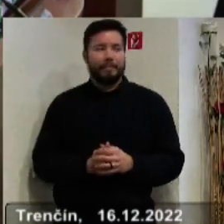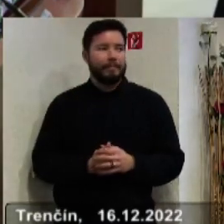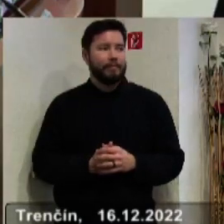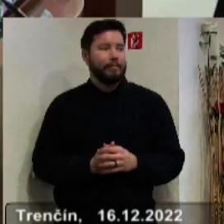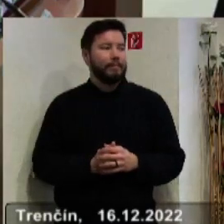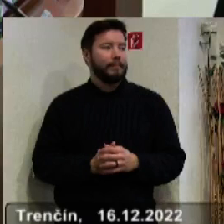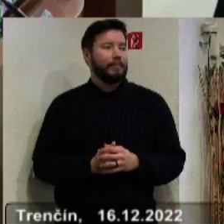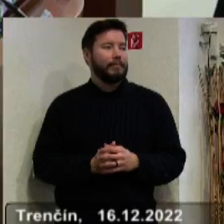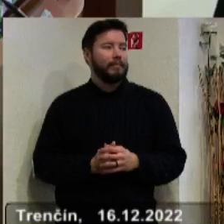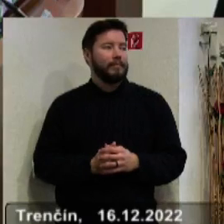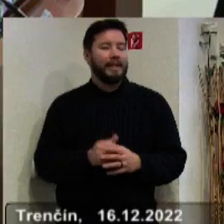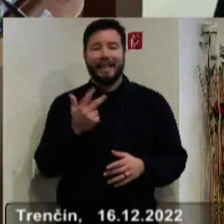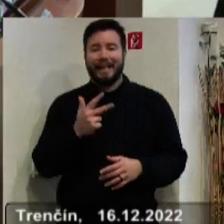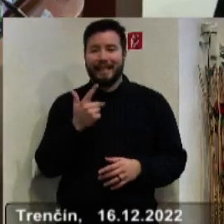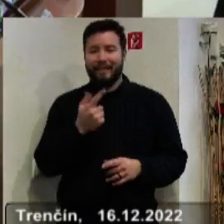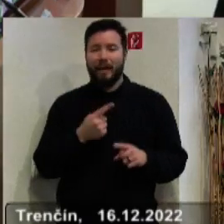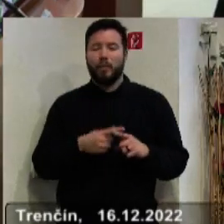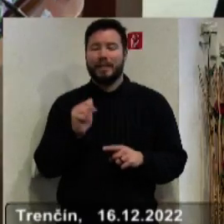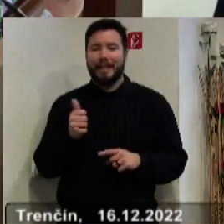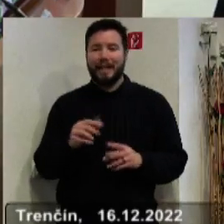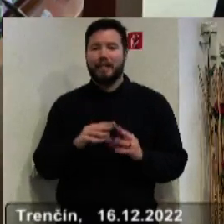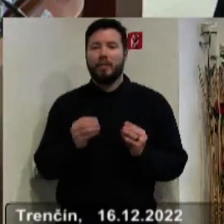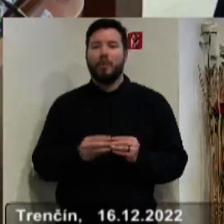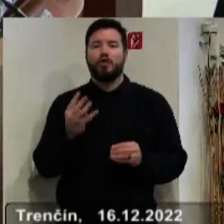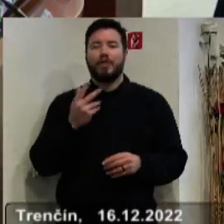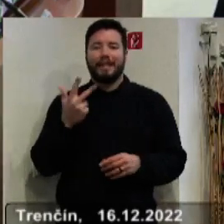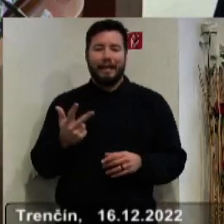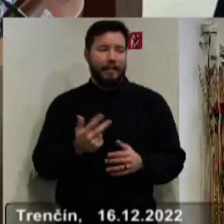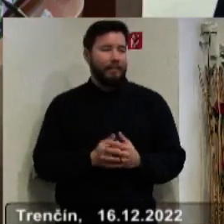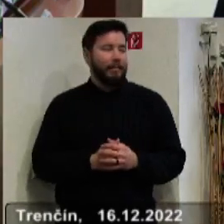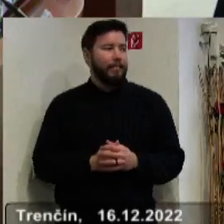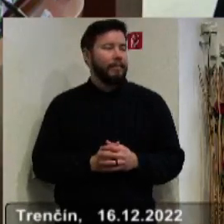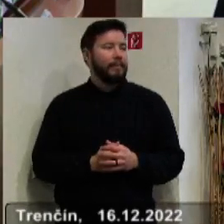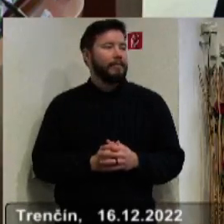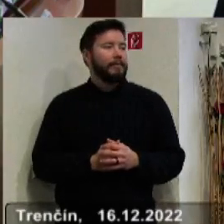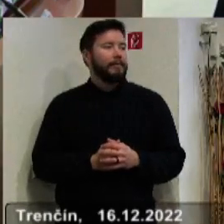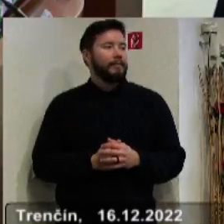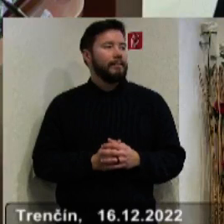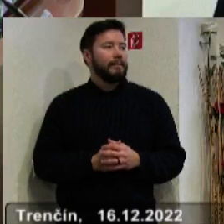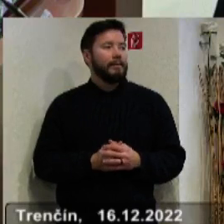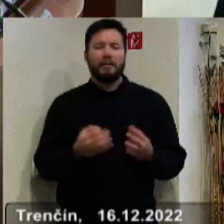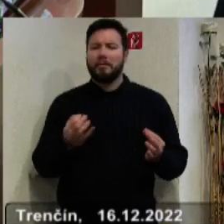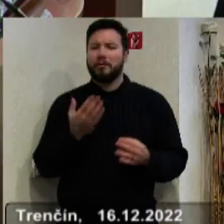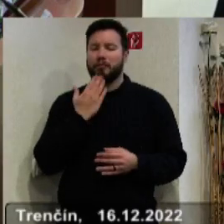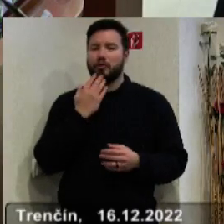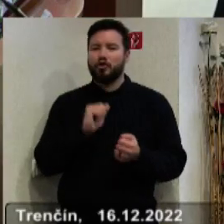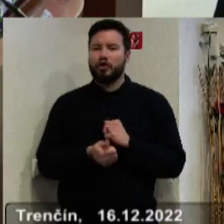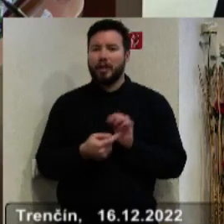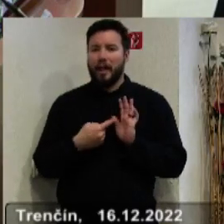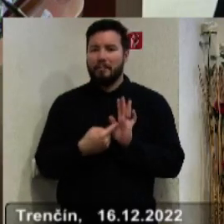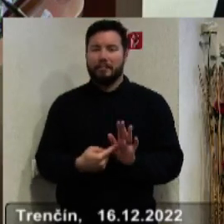32 a 11 je 43. Prečo hovorím tieto čísla?